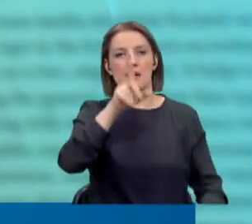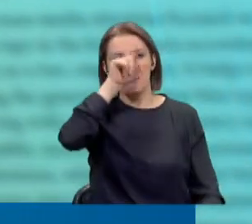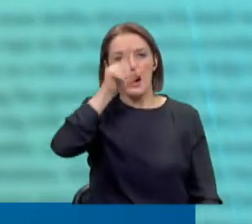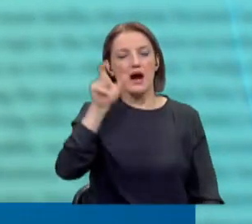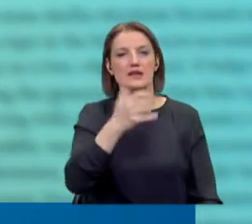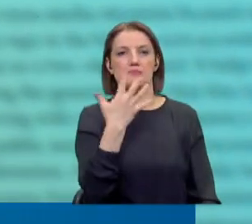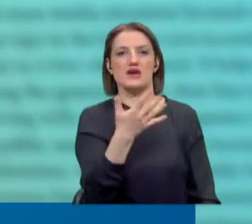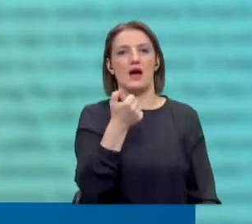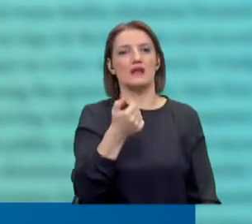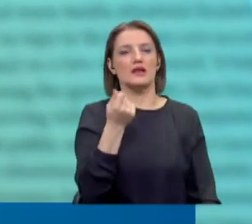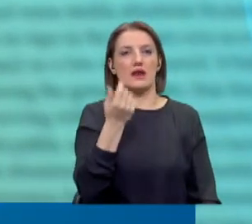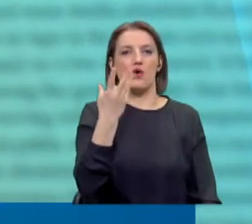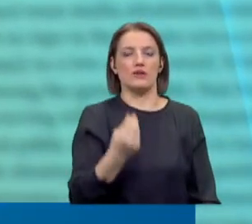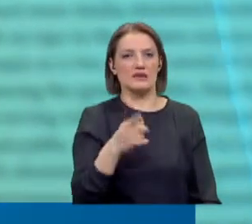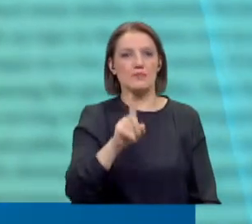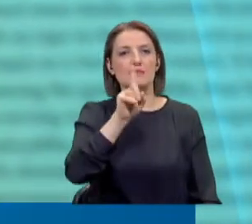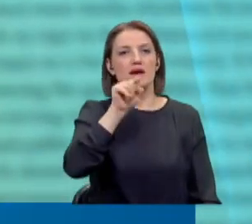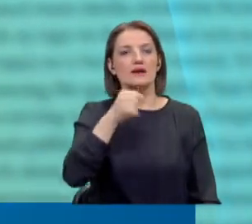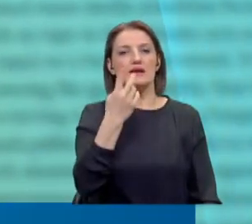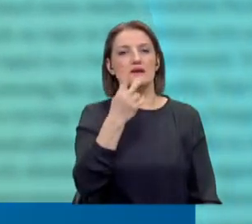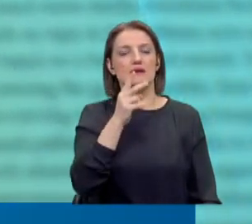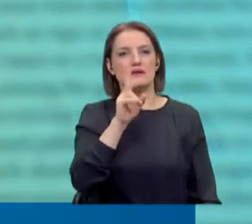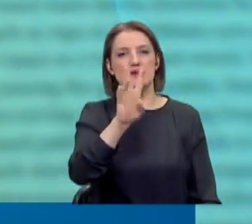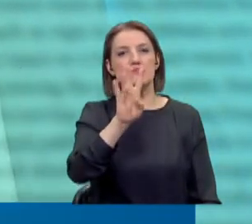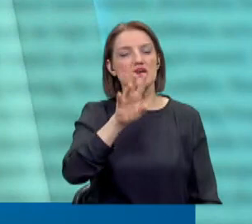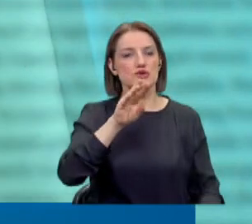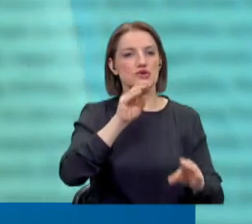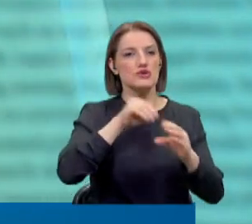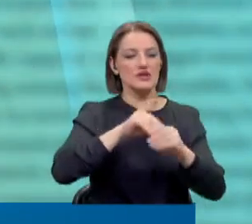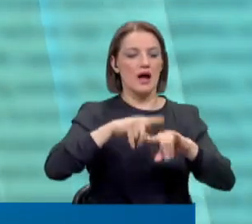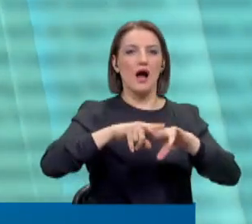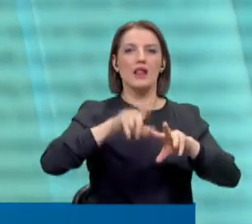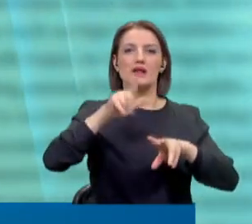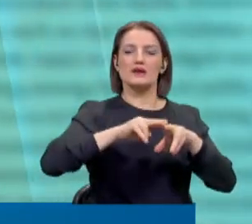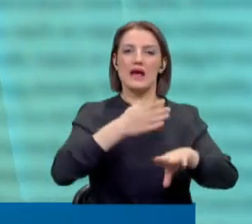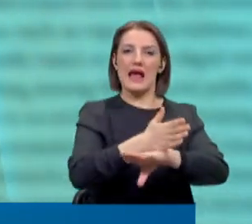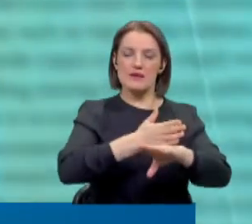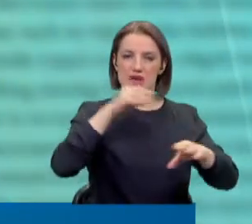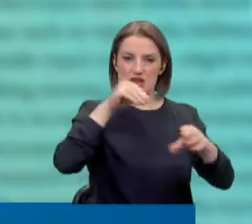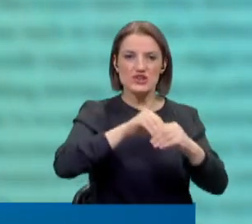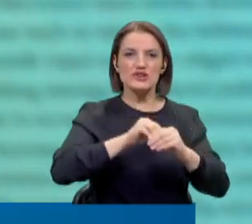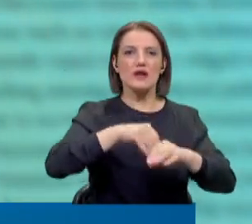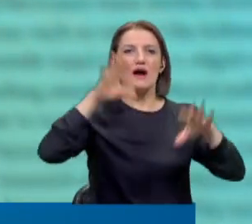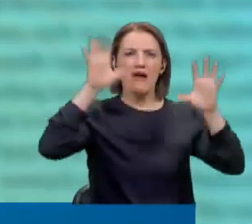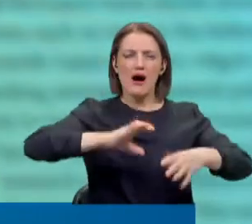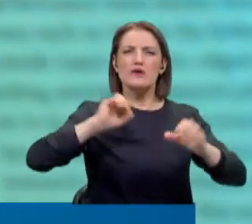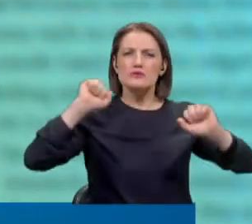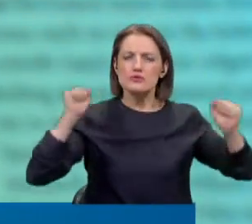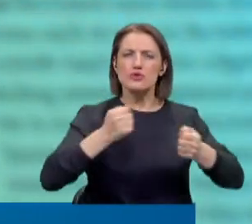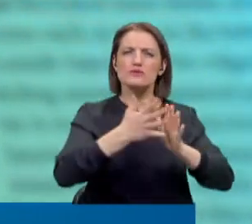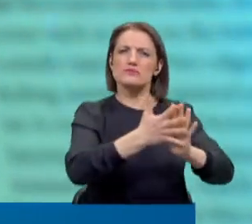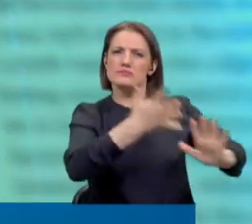uyarısı yapıldı. 1 lira 25 kuruşluk halk ekmek için karda fırtınada kuyruğa giren vatandaş hayat